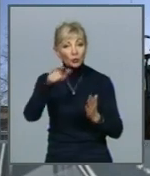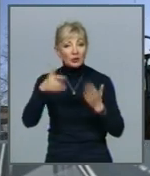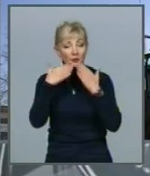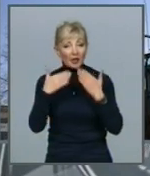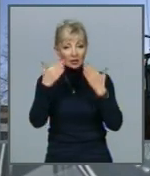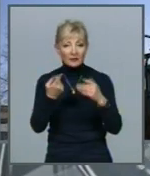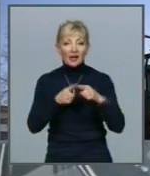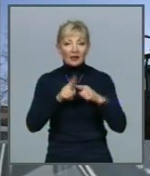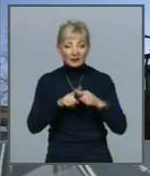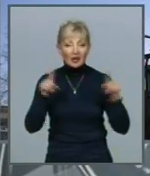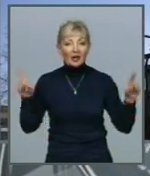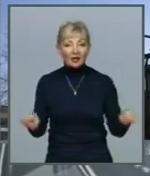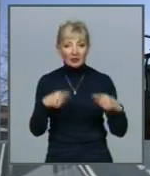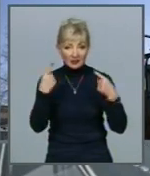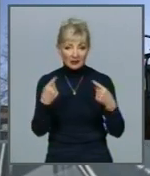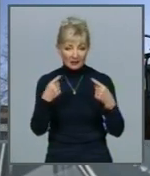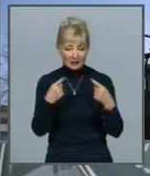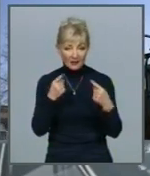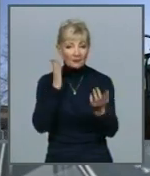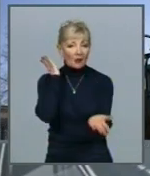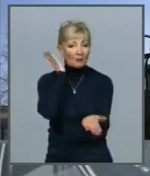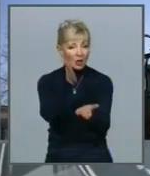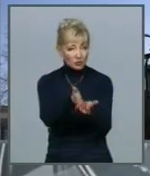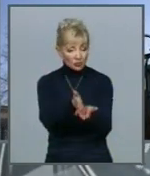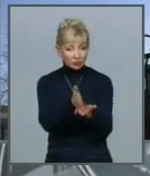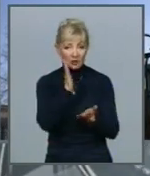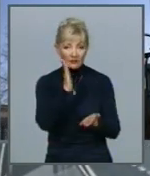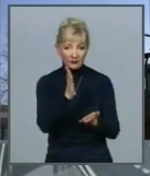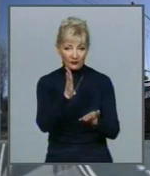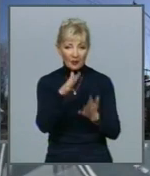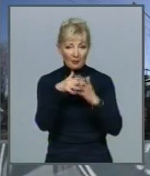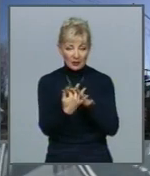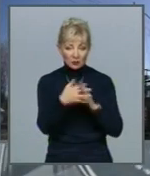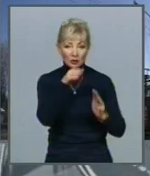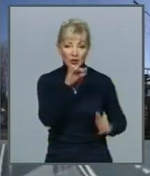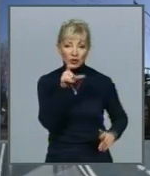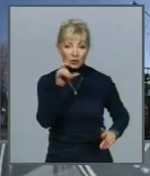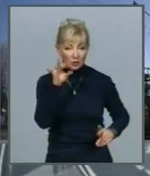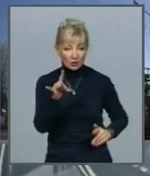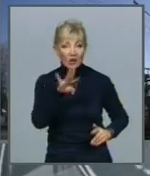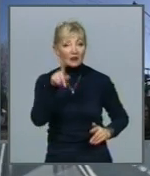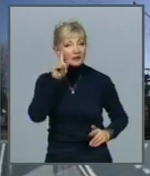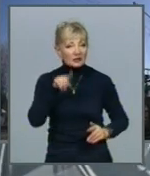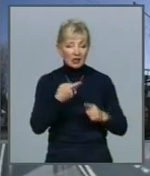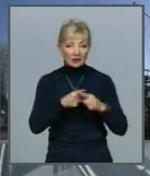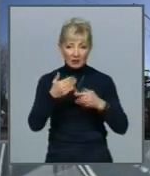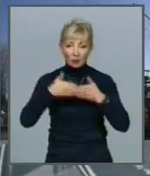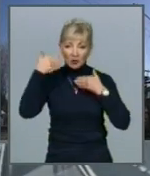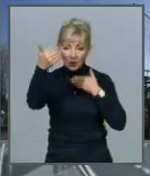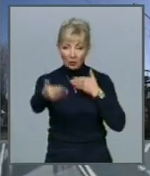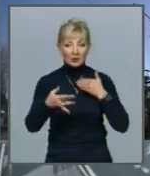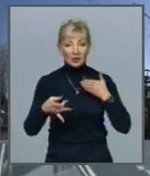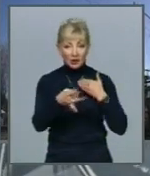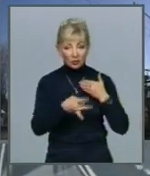організація транспортного маршрута в поселок Жихаря Ви знаєте, що це удалений район, який